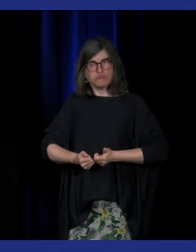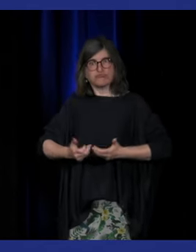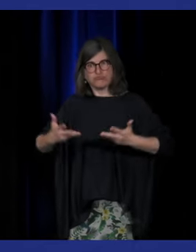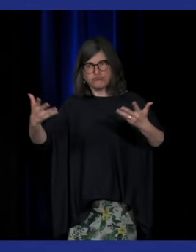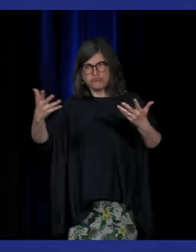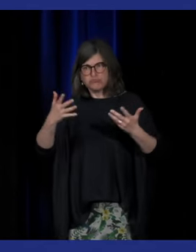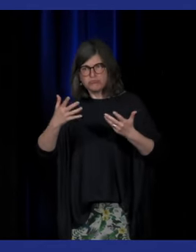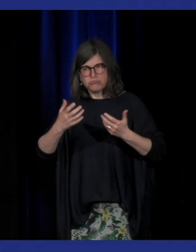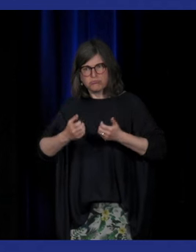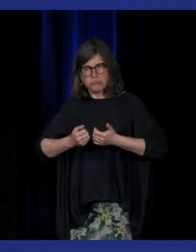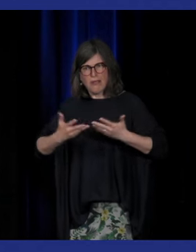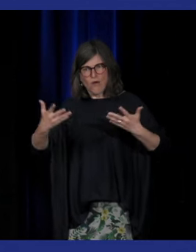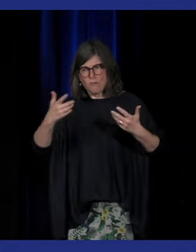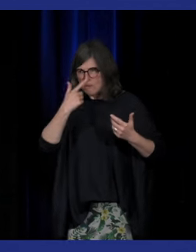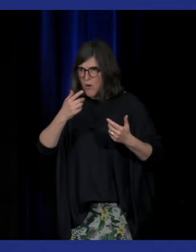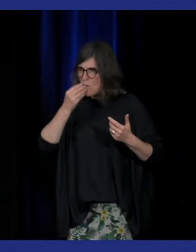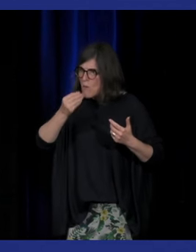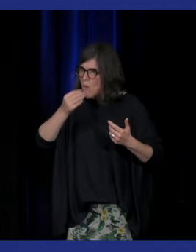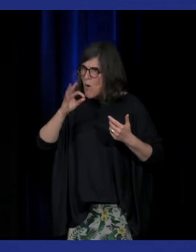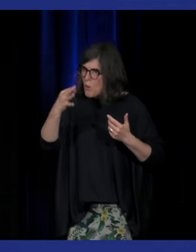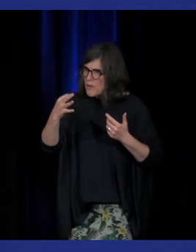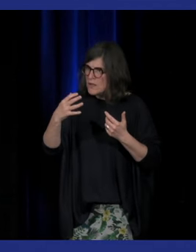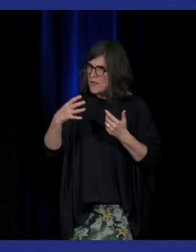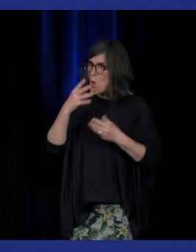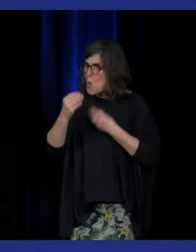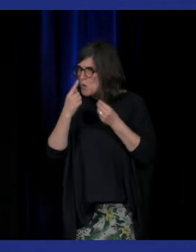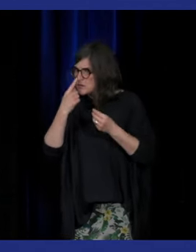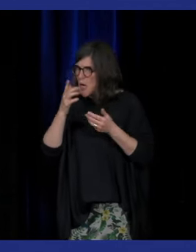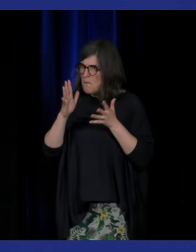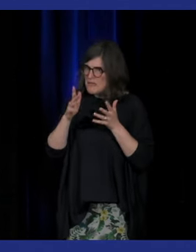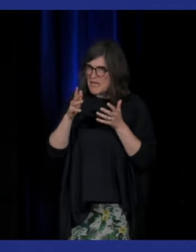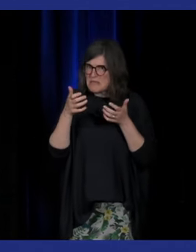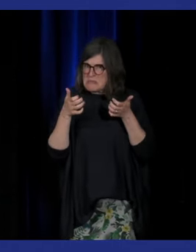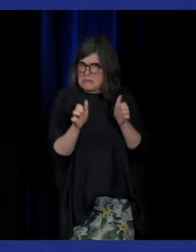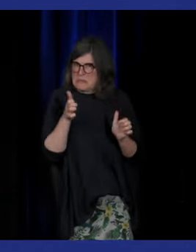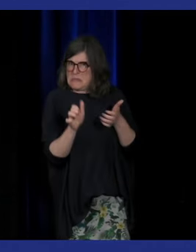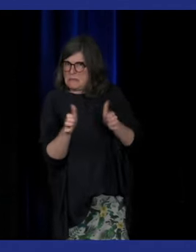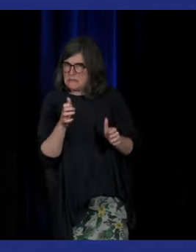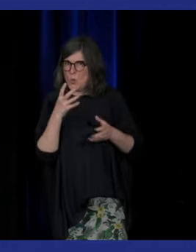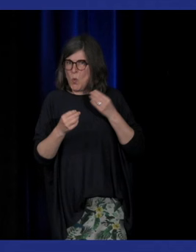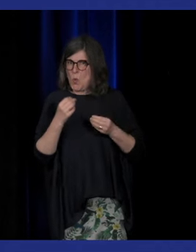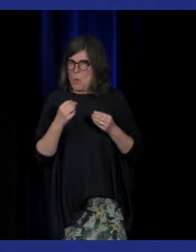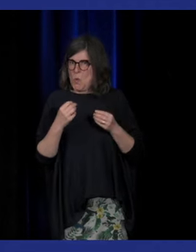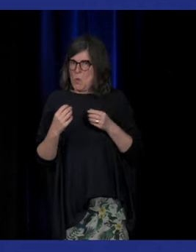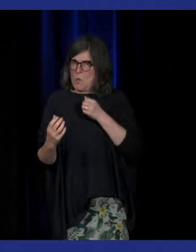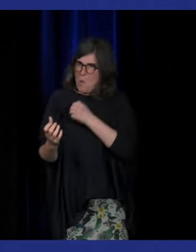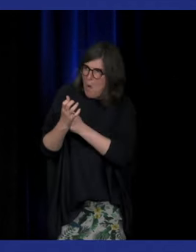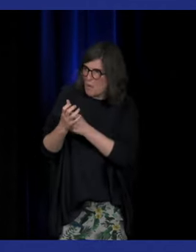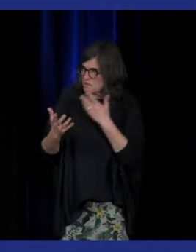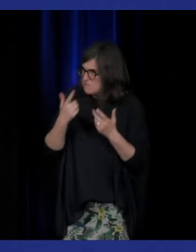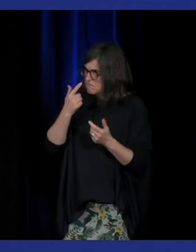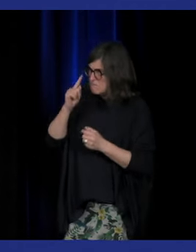développé est-ce que c'est quelque chose qui a sa place est-ce qu'on sent des réticences voire des zones de friction voilà